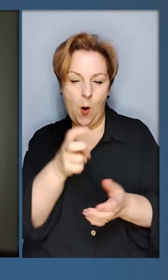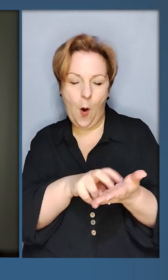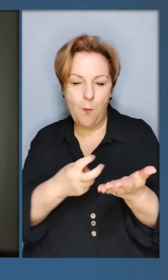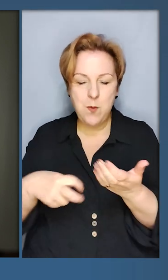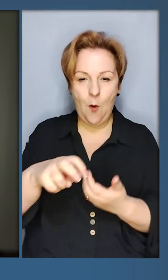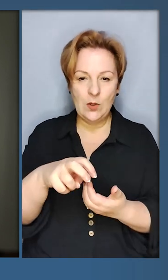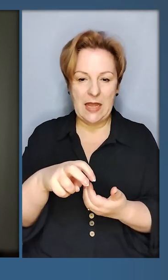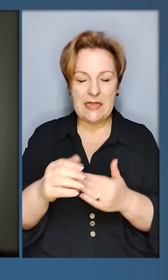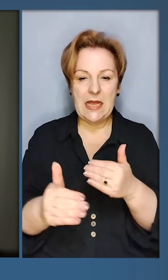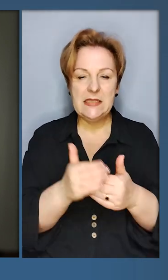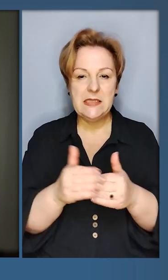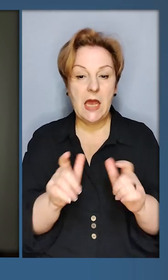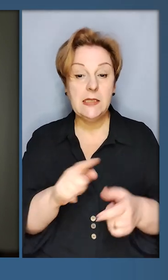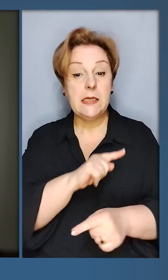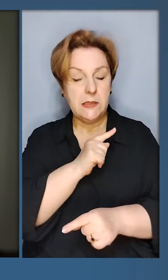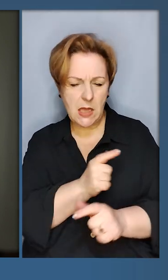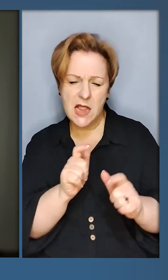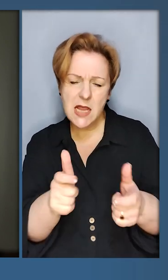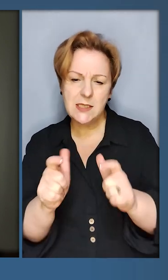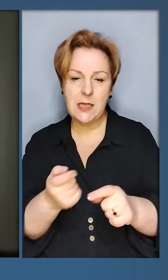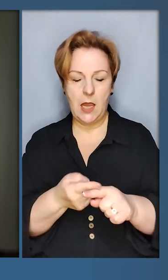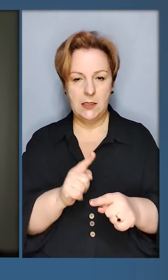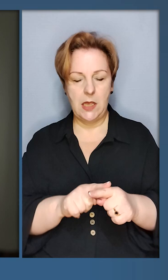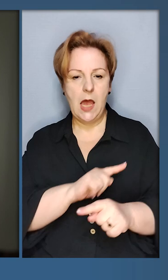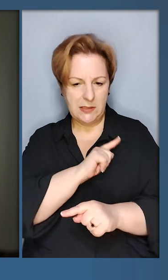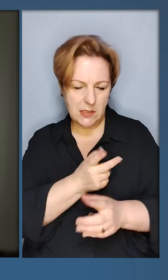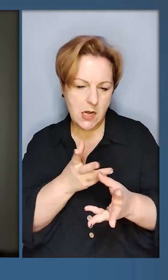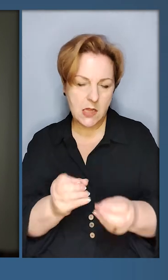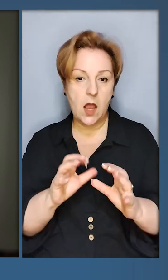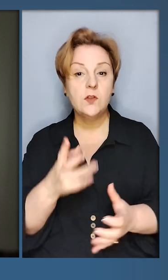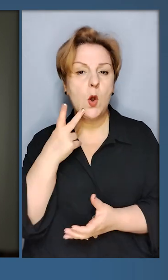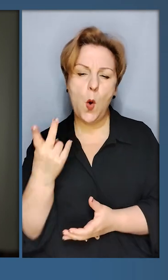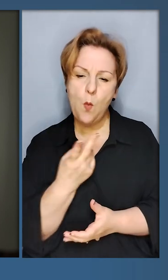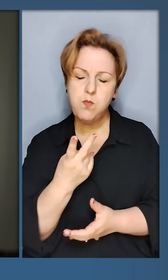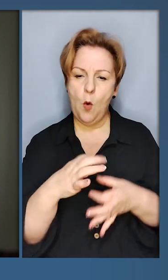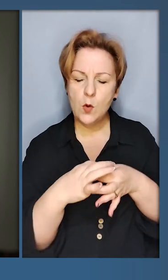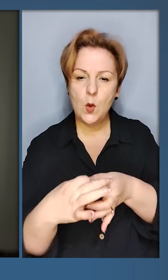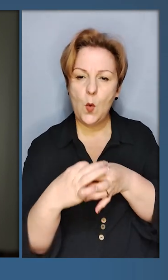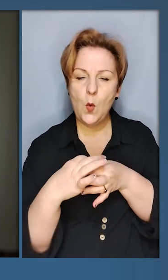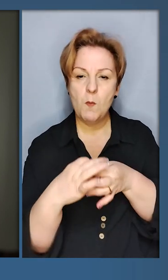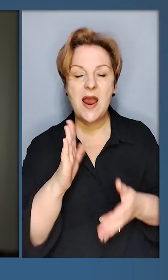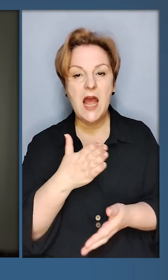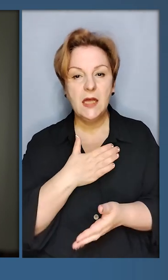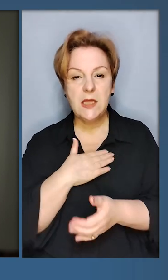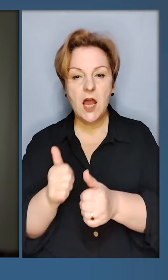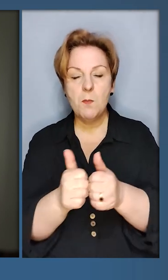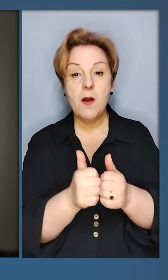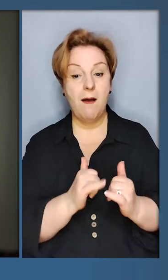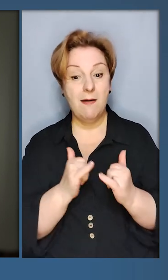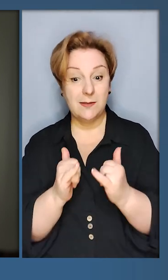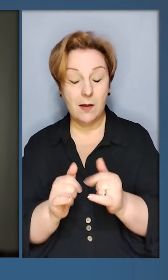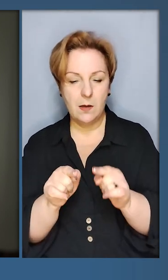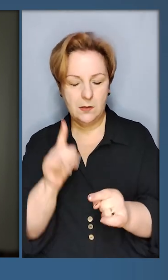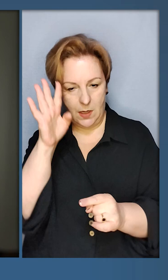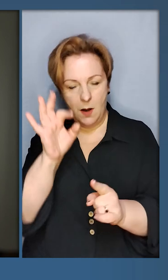обходити санкції. Сила санкцій – це сила світу. Постійно комунікуємо з нашими партнерами